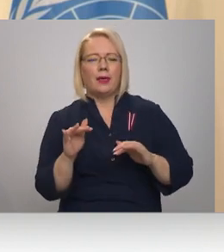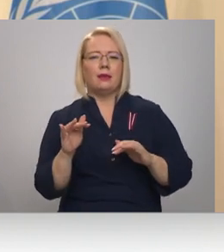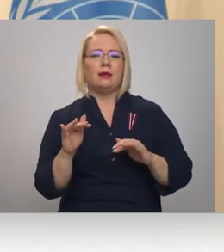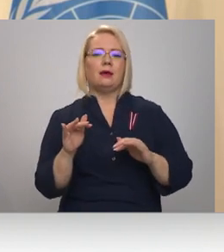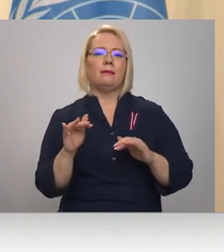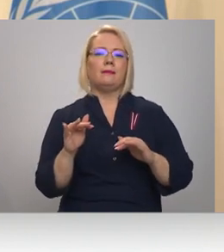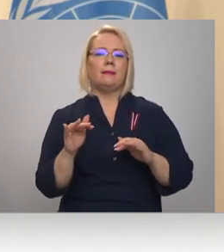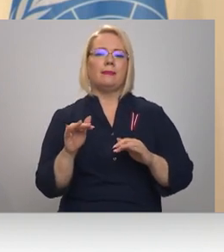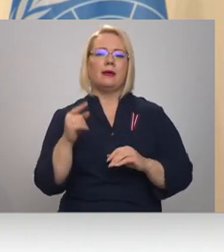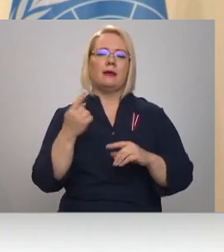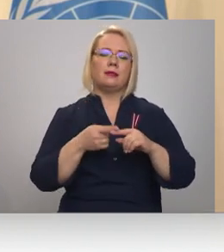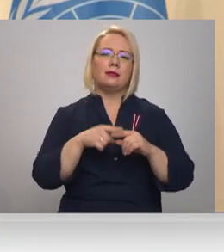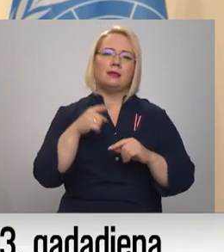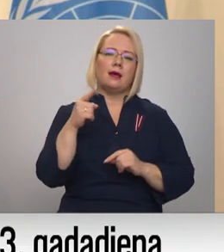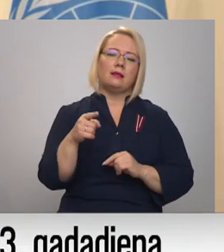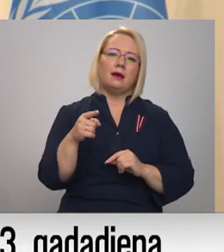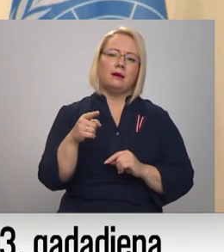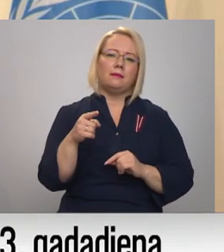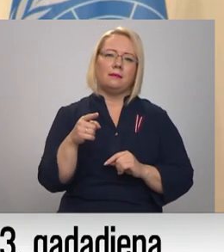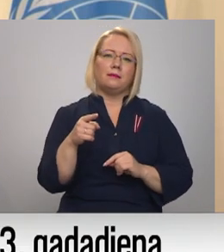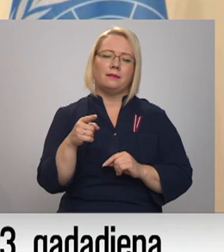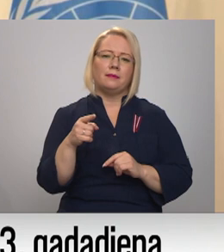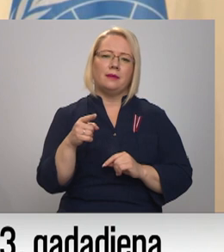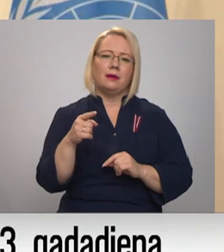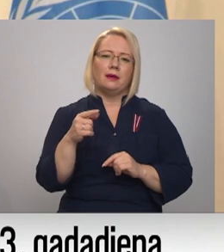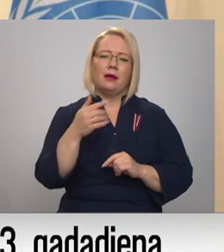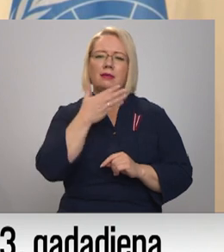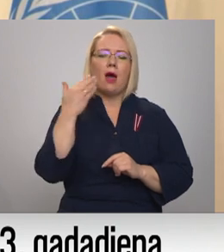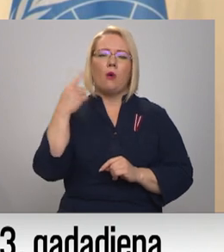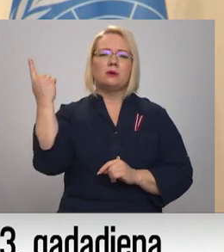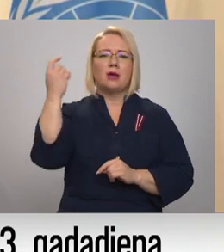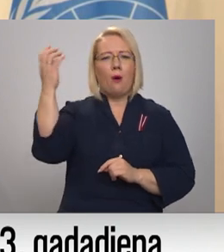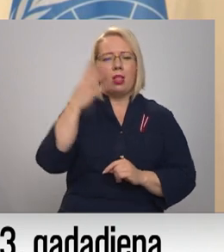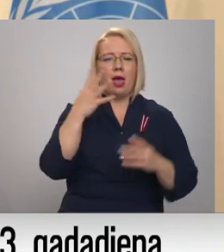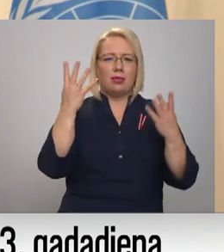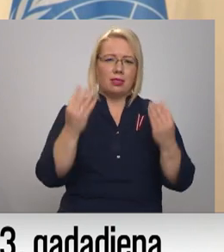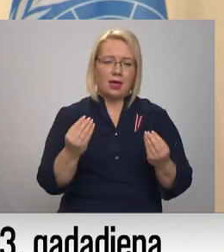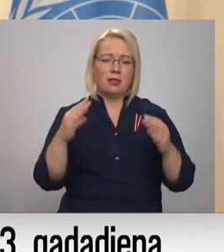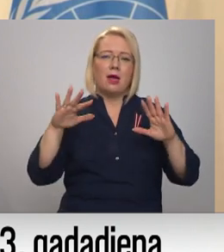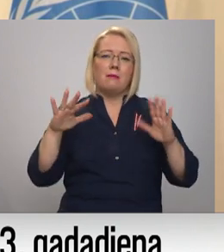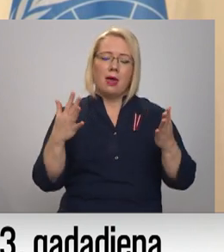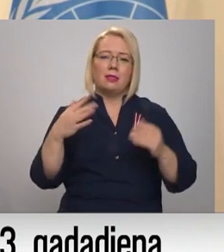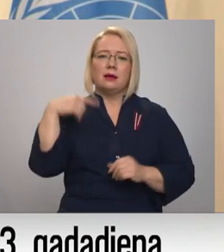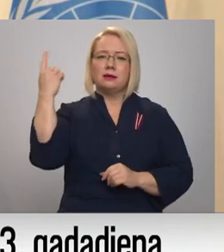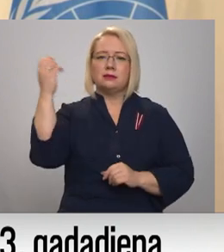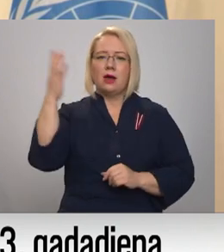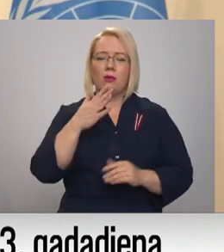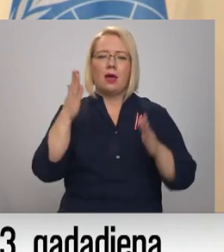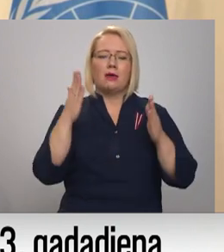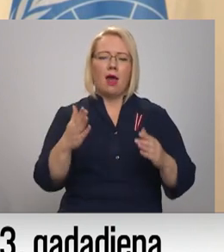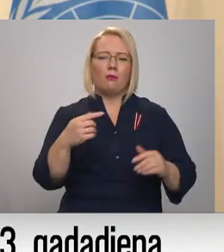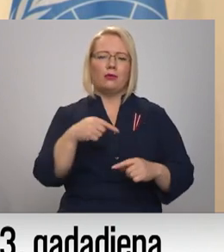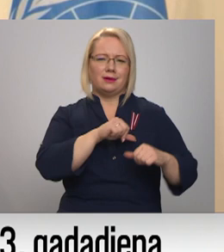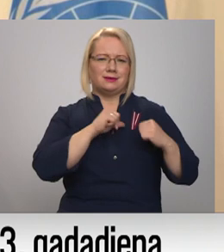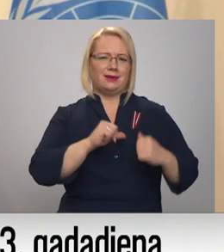ne saulainā dienā, bet saulē jābūt ar mūsu sirdi